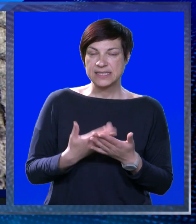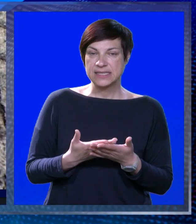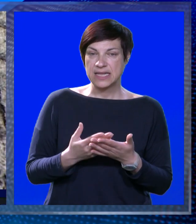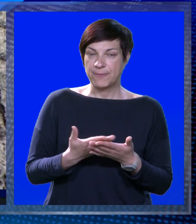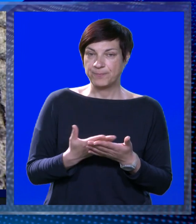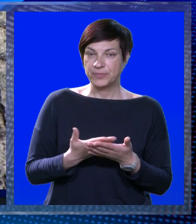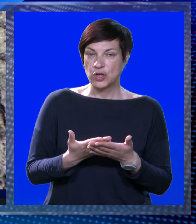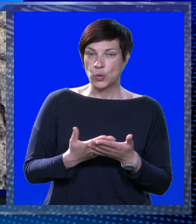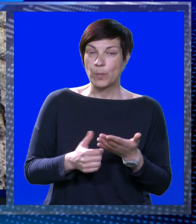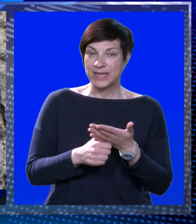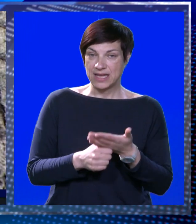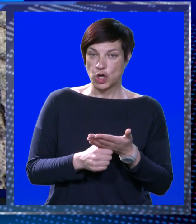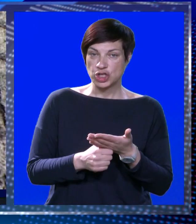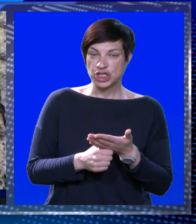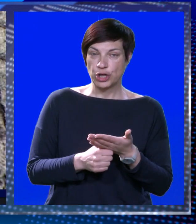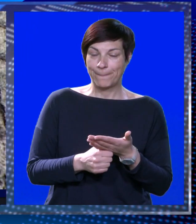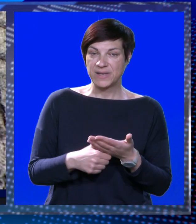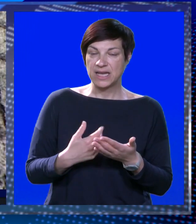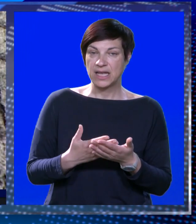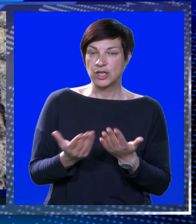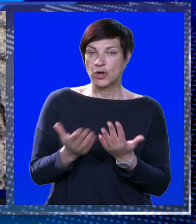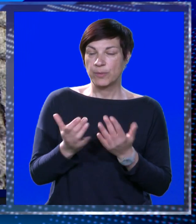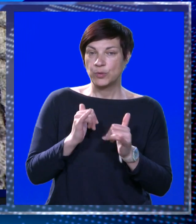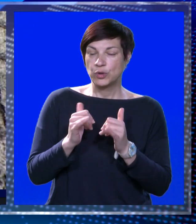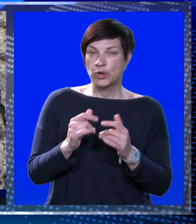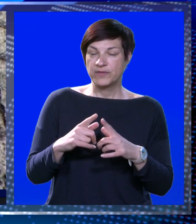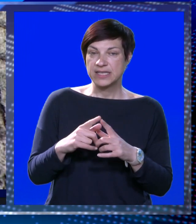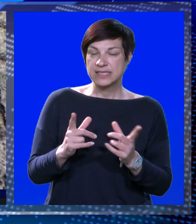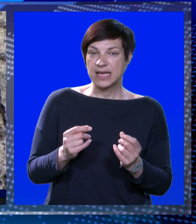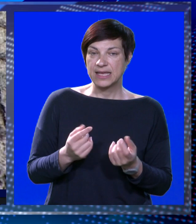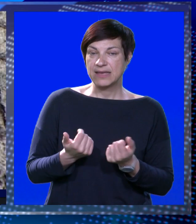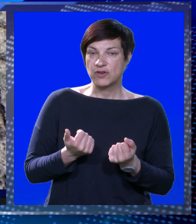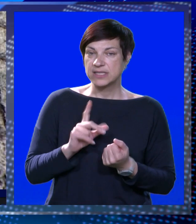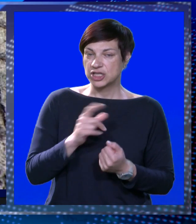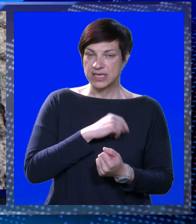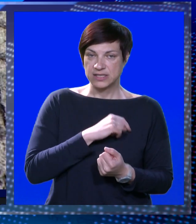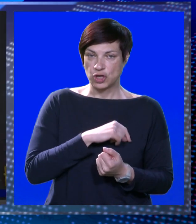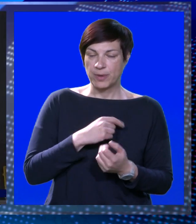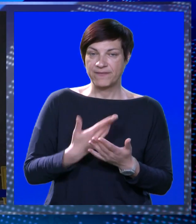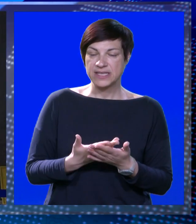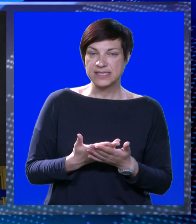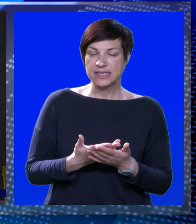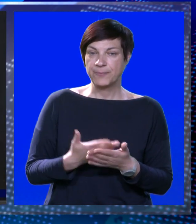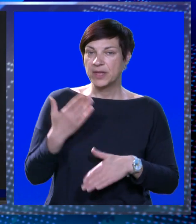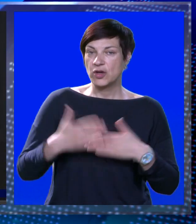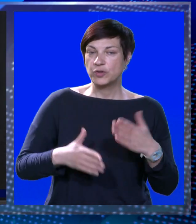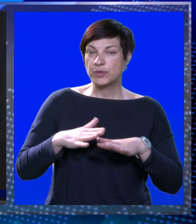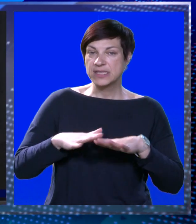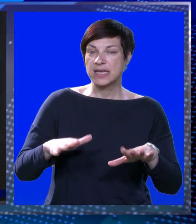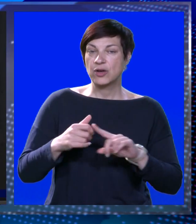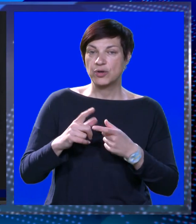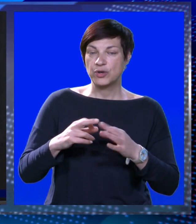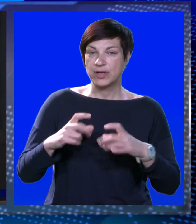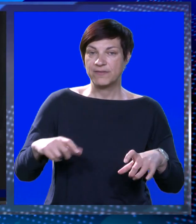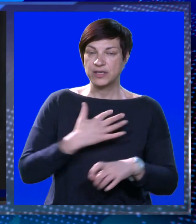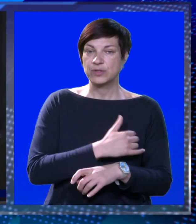isprava osobna iskaznica, dok putovnica i vozačka nisu obvezne. Inače, od posljedica